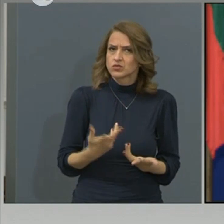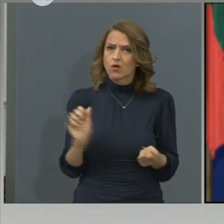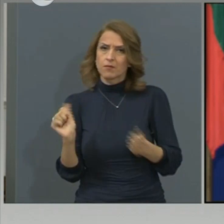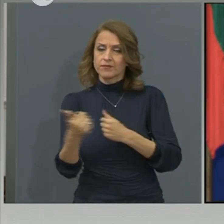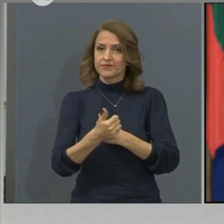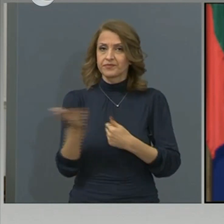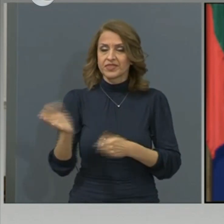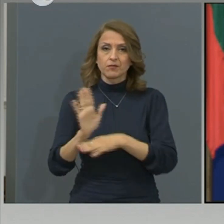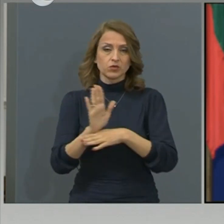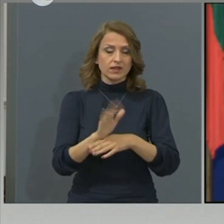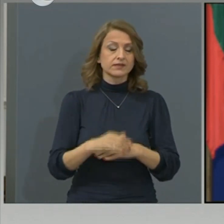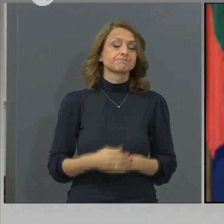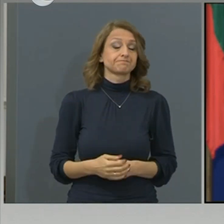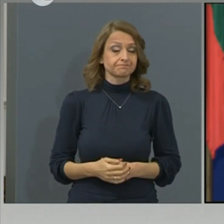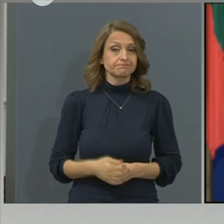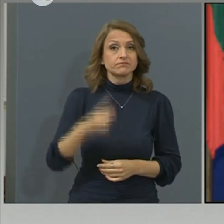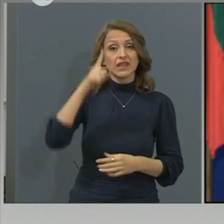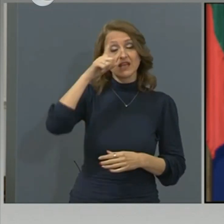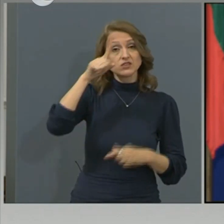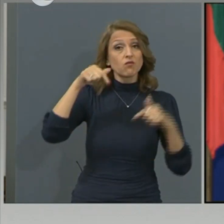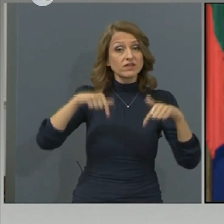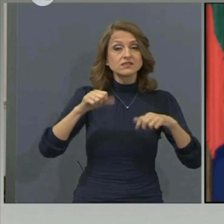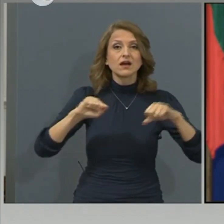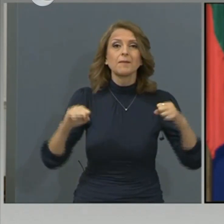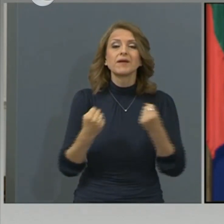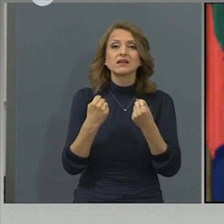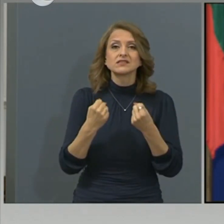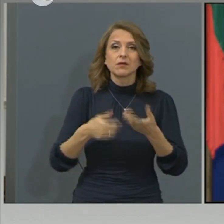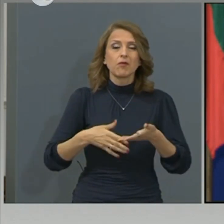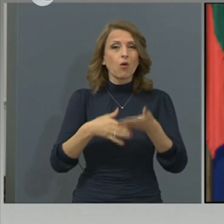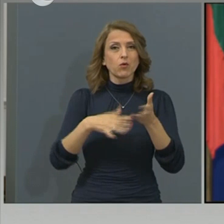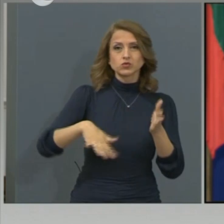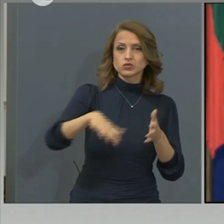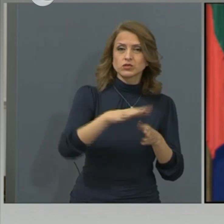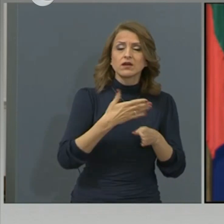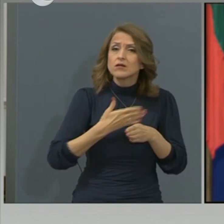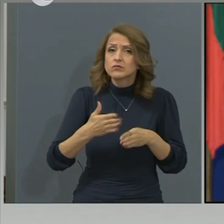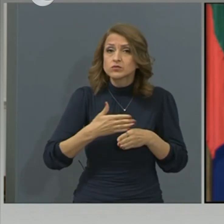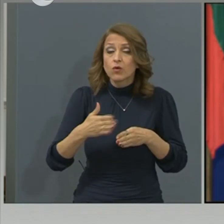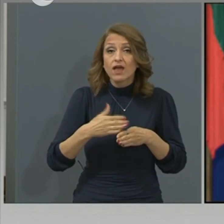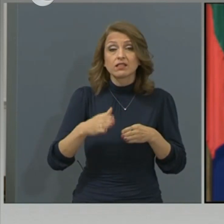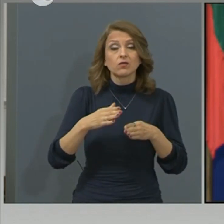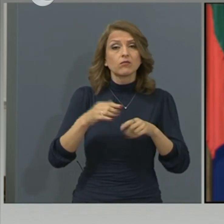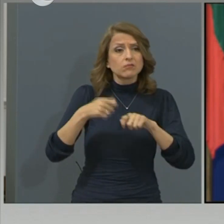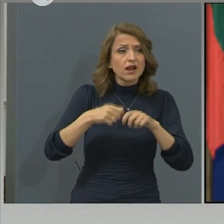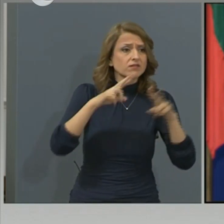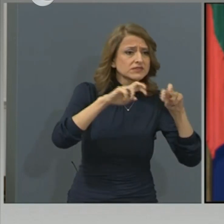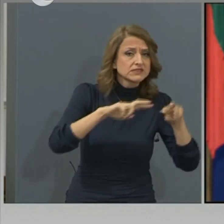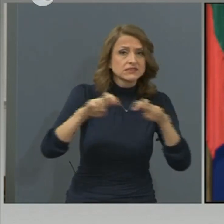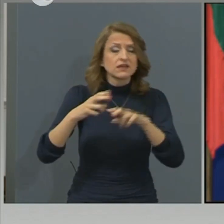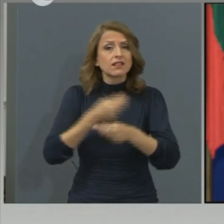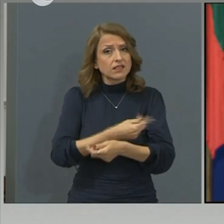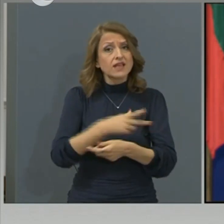бърза помощ непрекъснато върви процес на тестване, а сега вече има и масово тестване, което